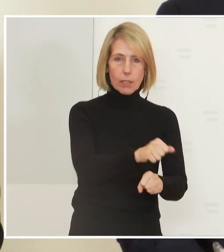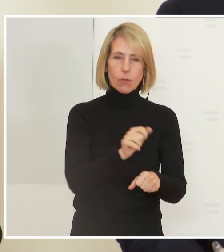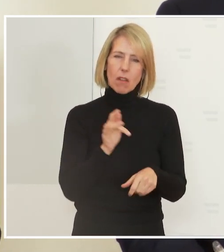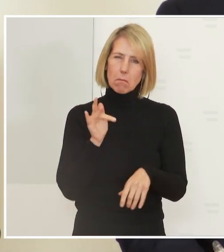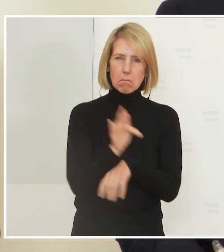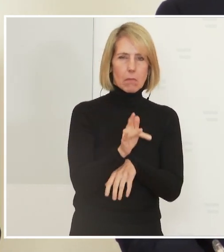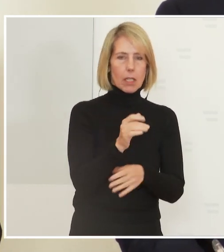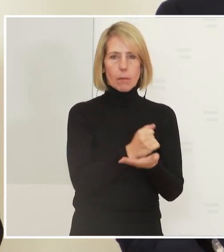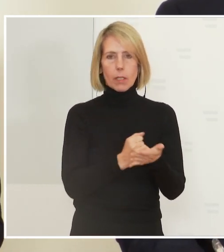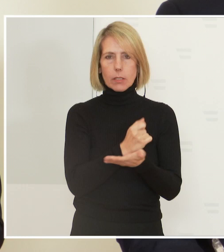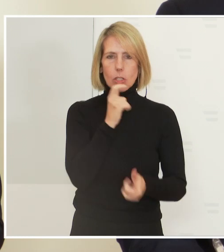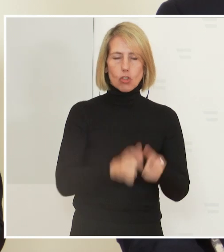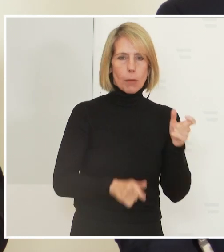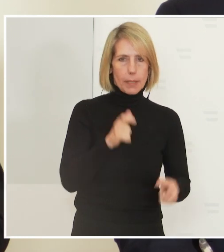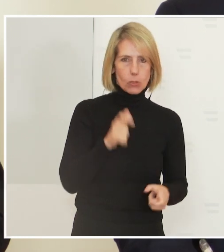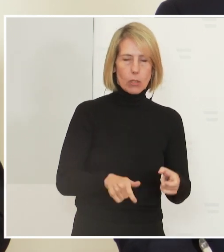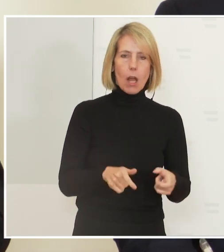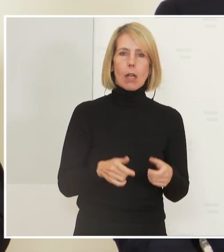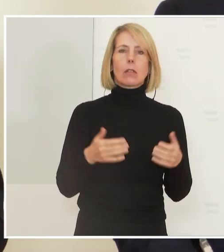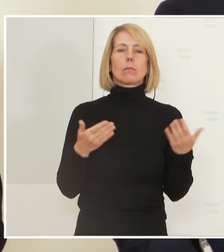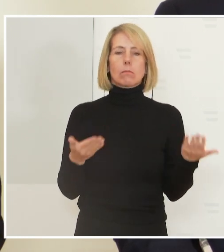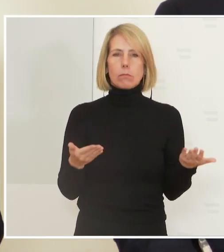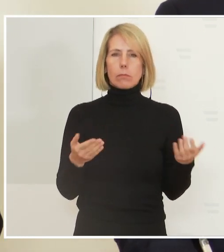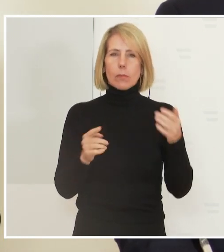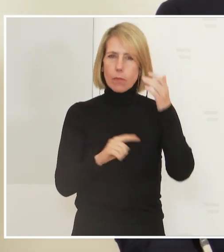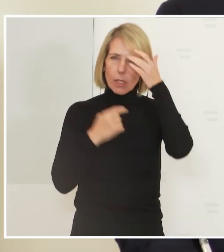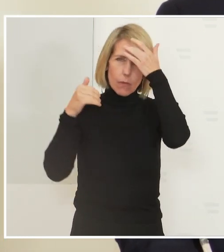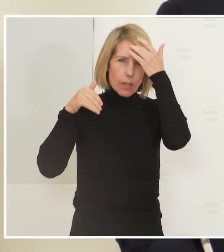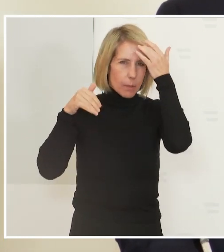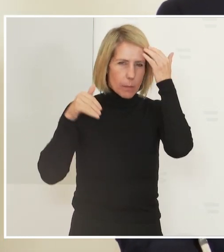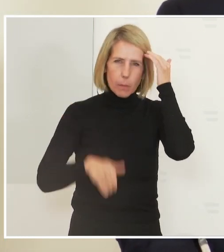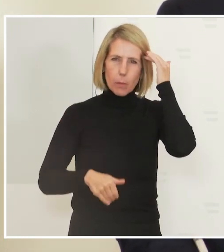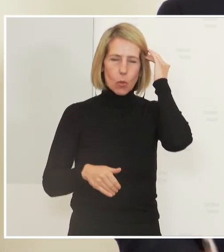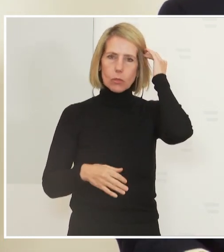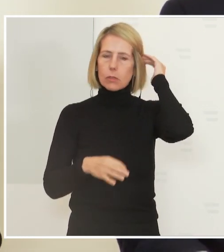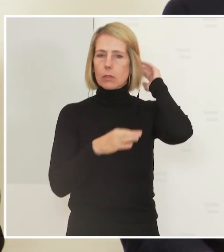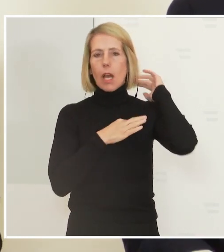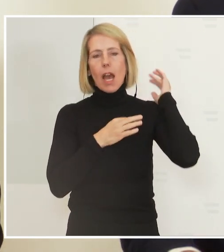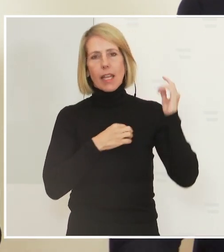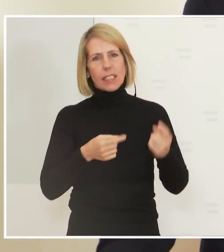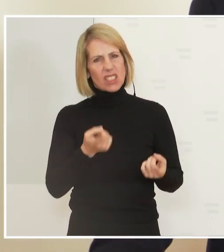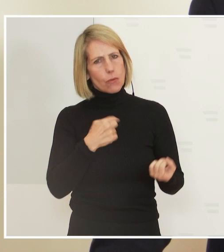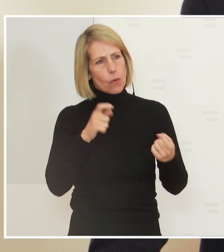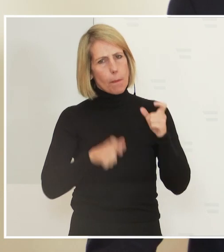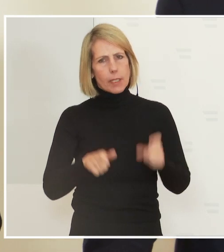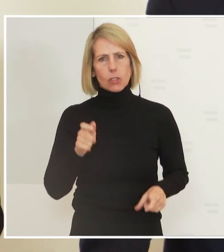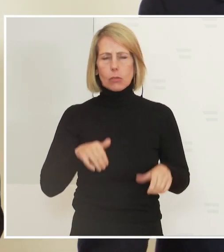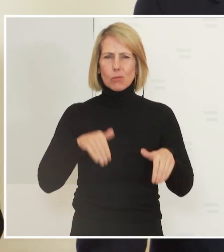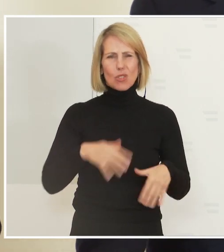Personal. Und wir müssen daher schon die Ängste der Menschen ernst nehmen.